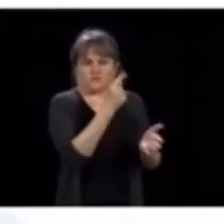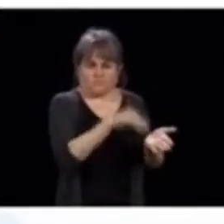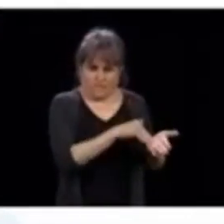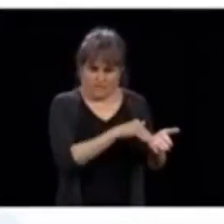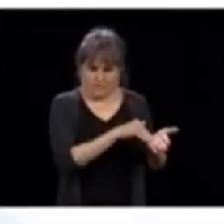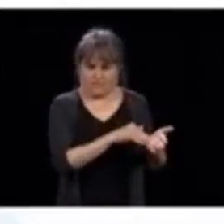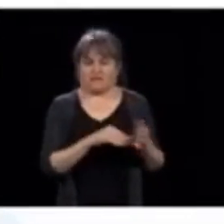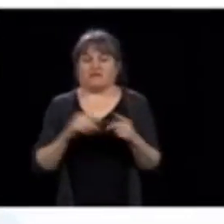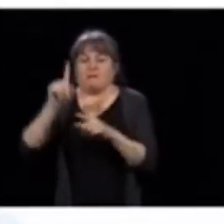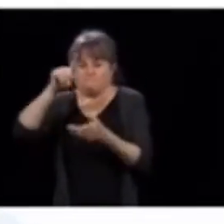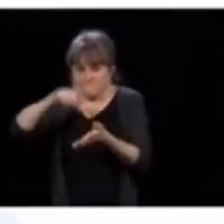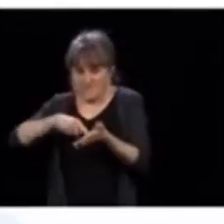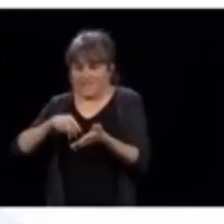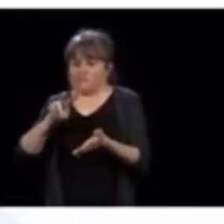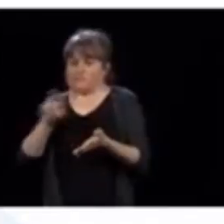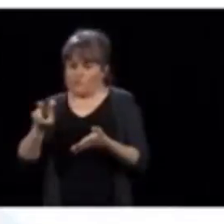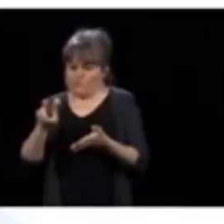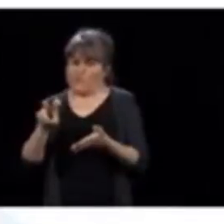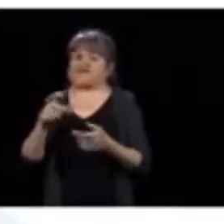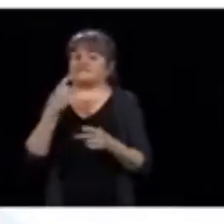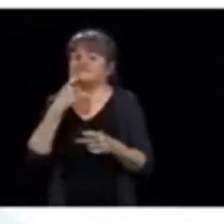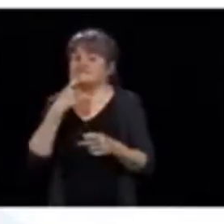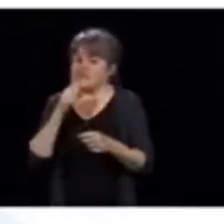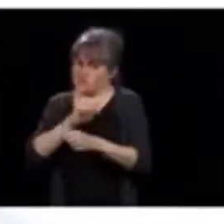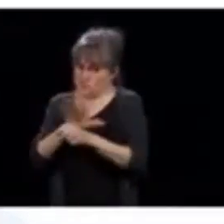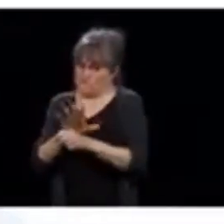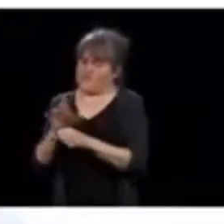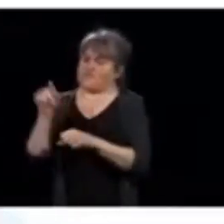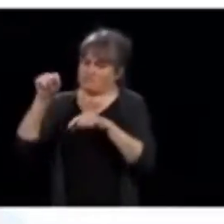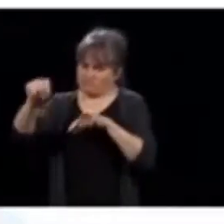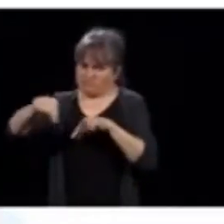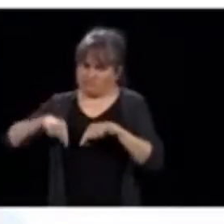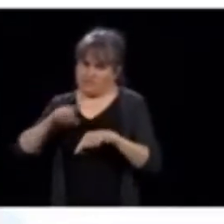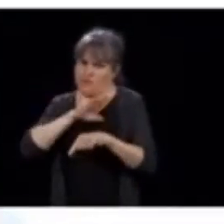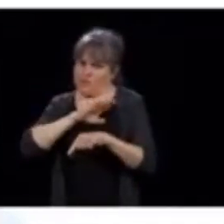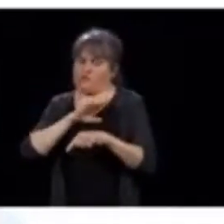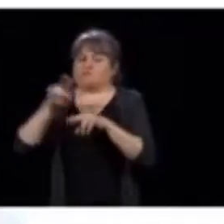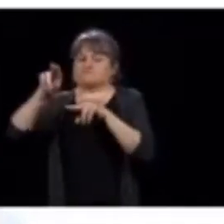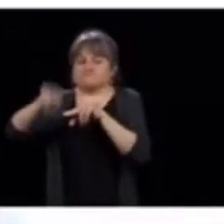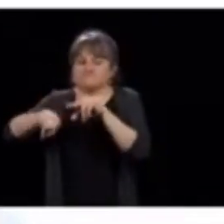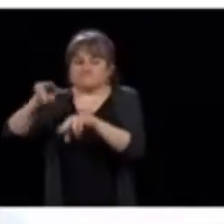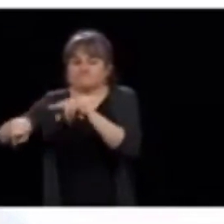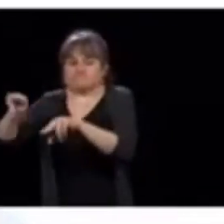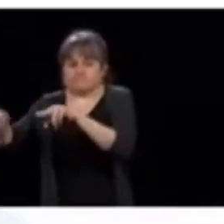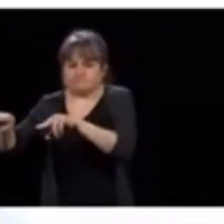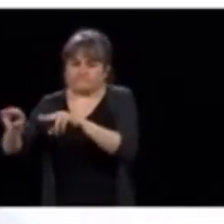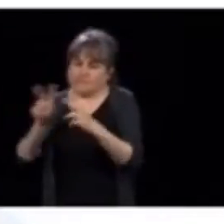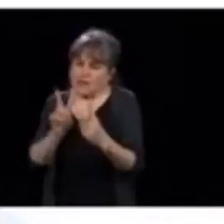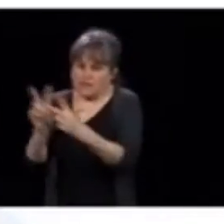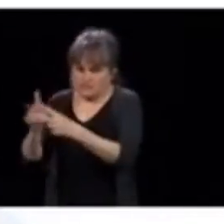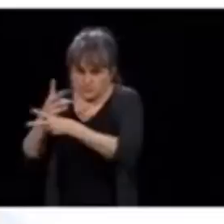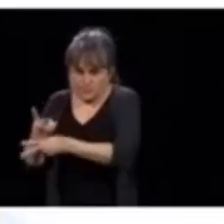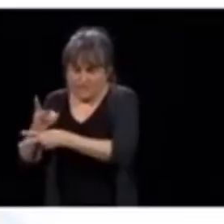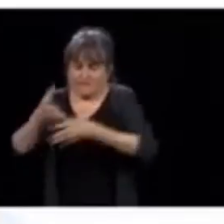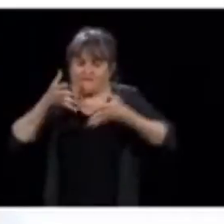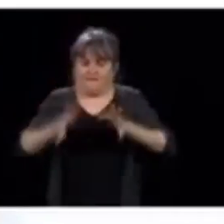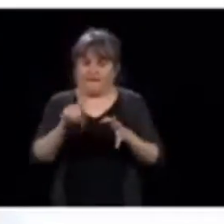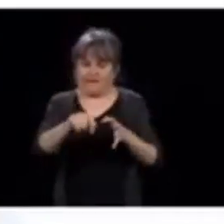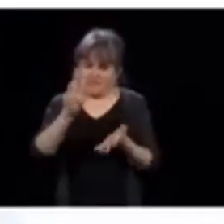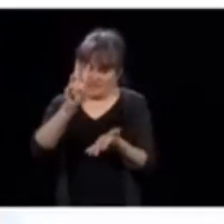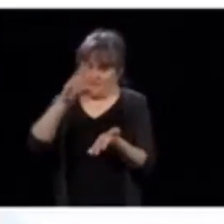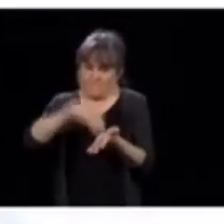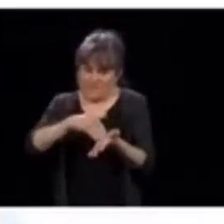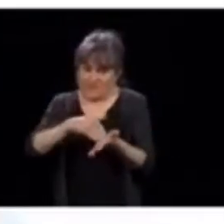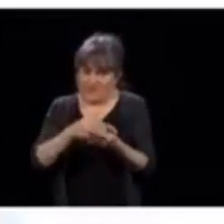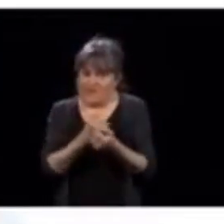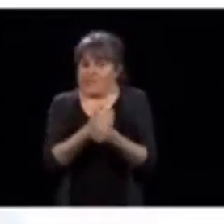sont utilisés pour la COVID-19. Donc, il en reste à peu près 6 000, un peu moins que 6 000. Si demain